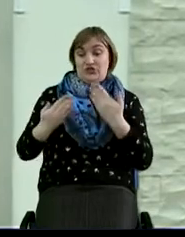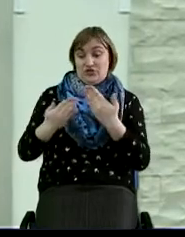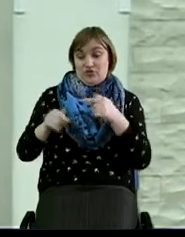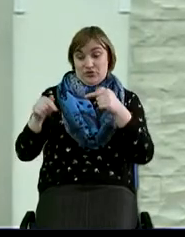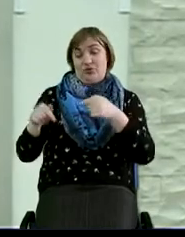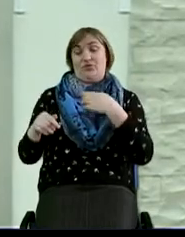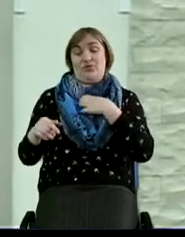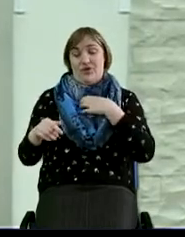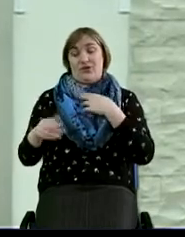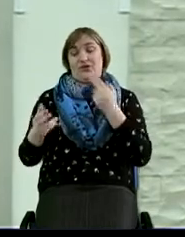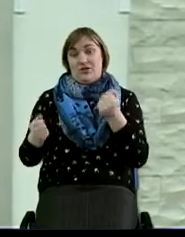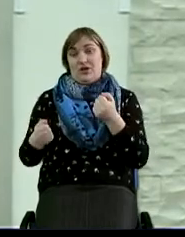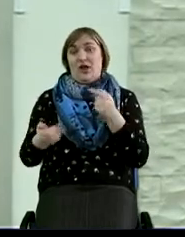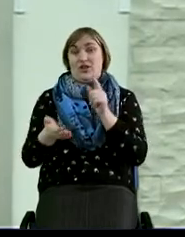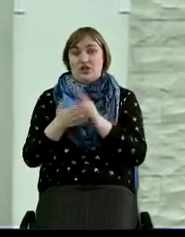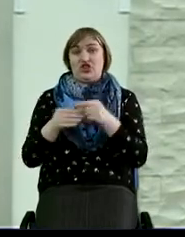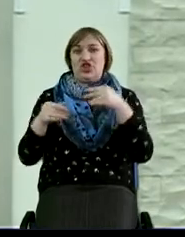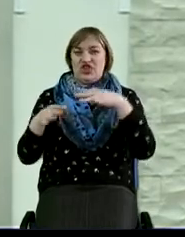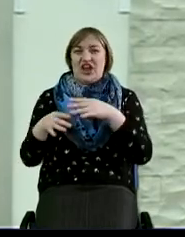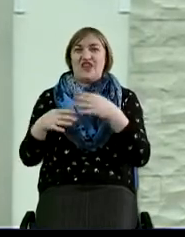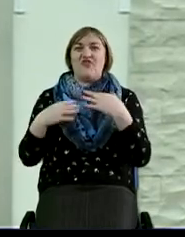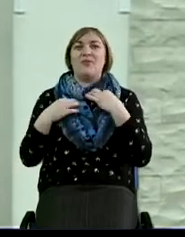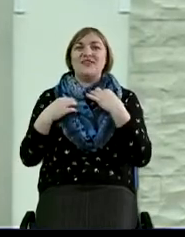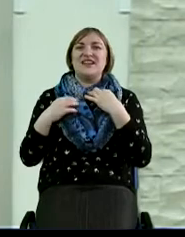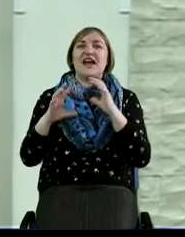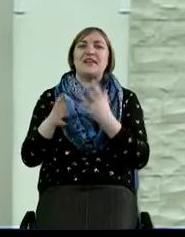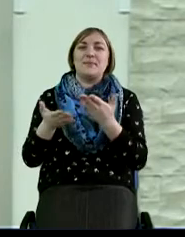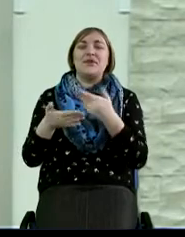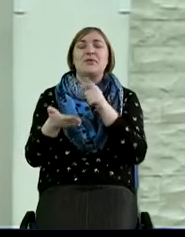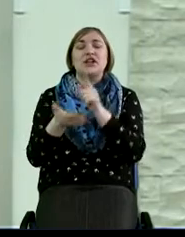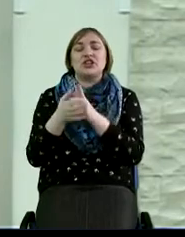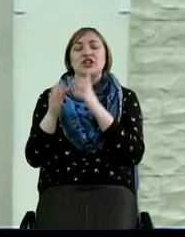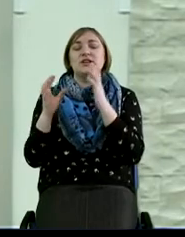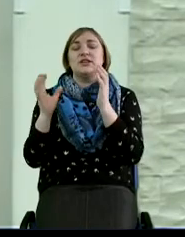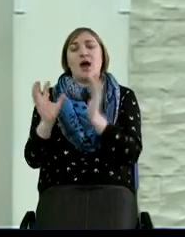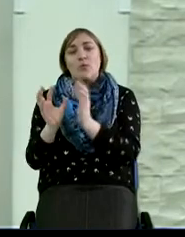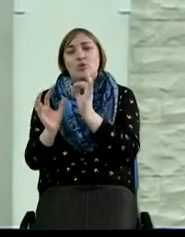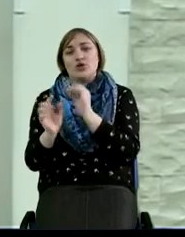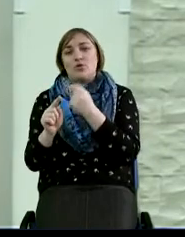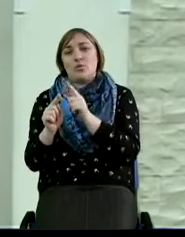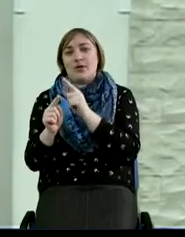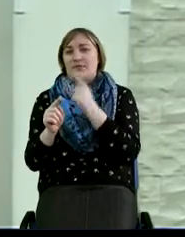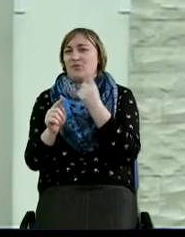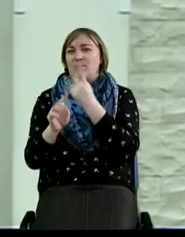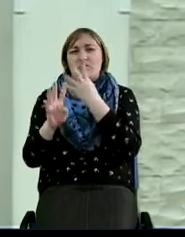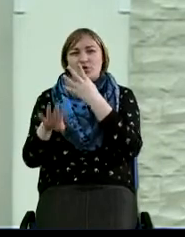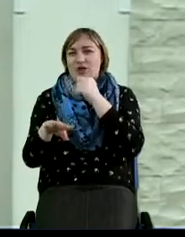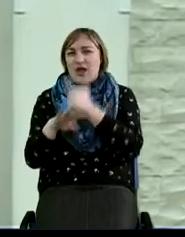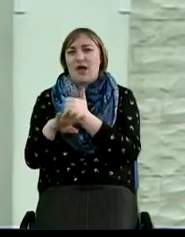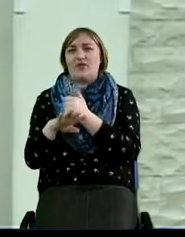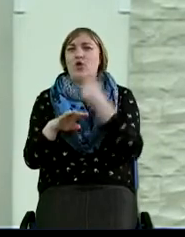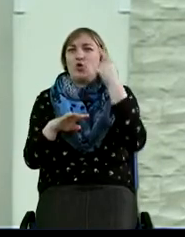происходит, мы должны решать это в материальном мире. Мы должны заботиться об этом. Мы должны в первую очередь думать об этой похлебке,